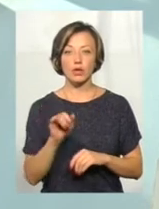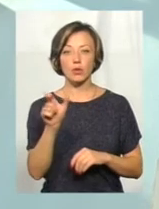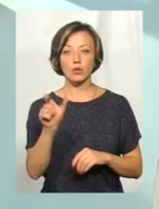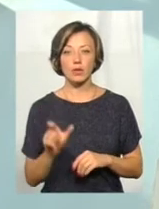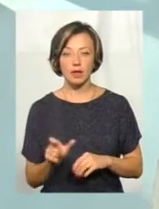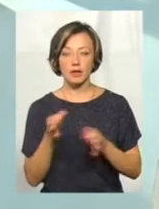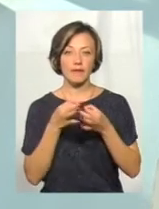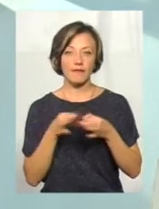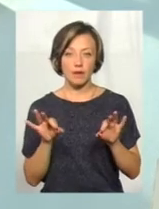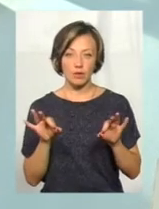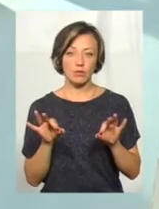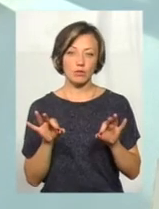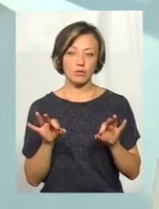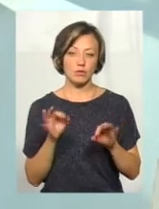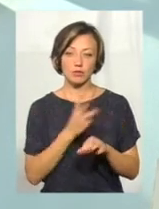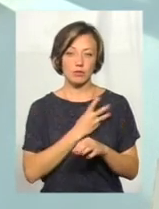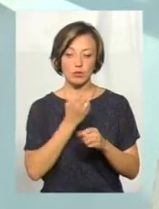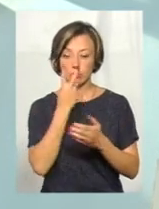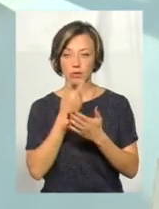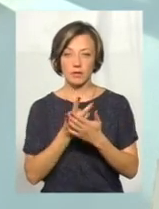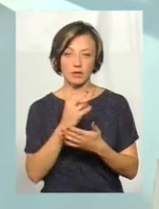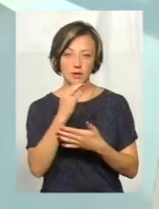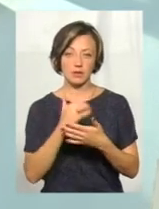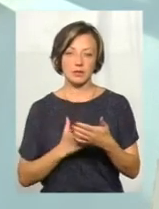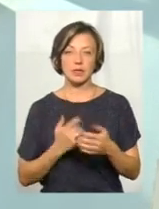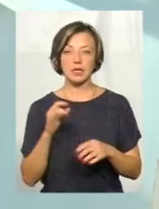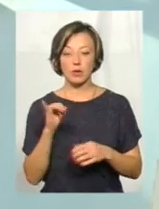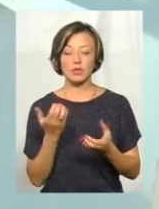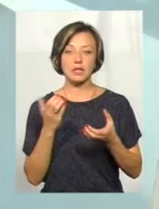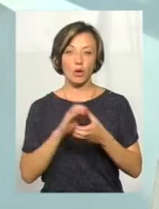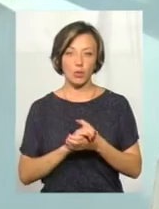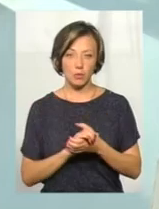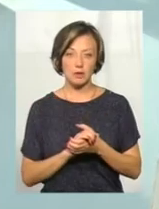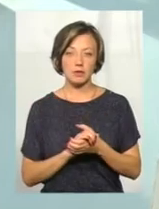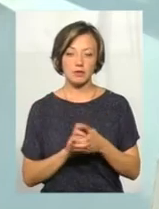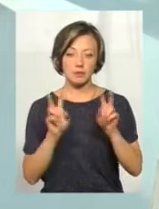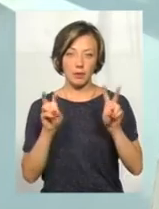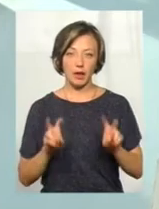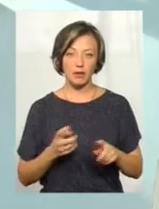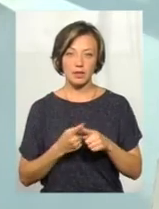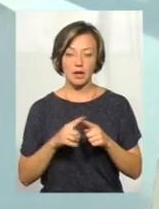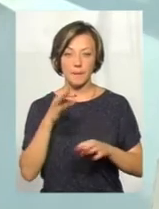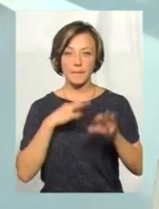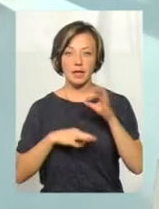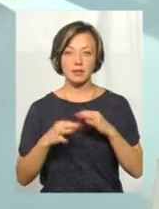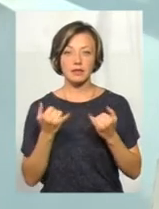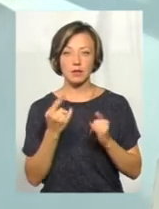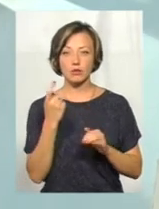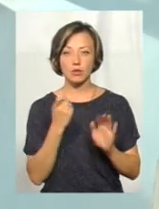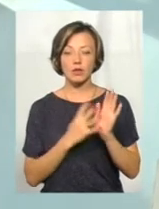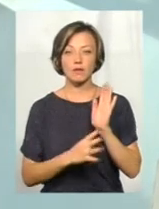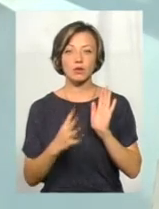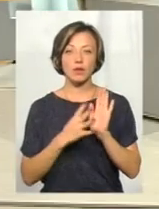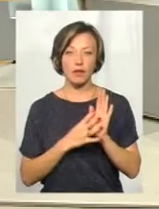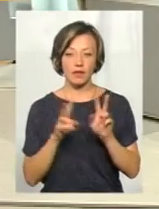в вільному бажанні може переглянути і ознайомитися з переліком цих медикаментів. Наразі їх 199,